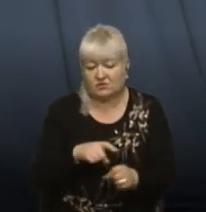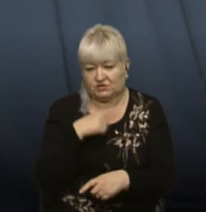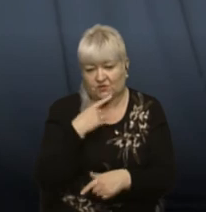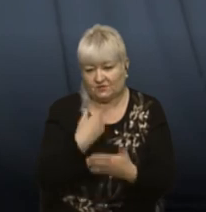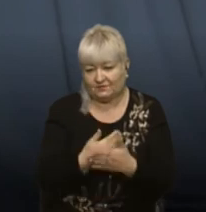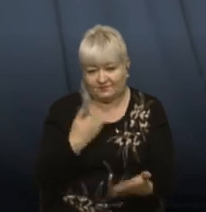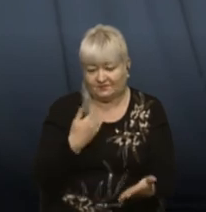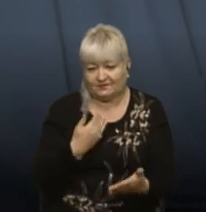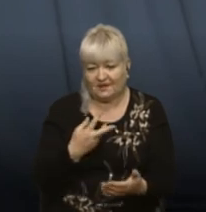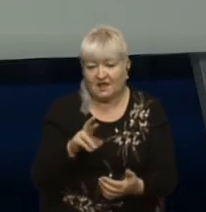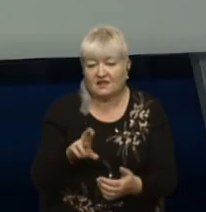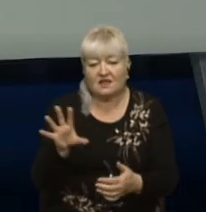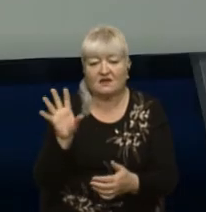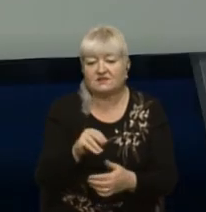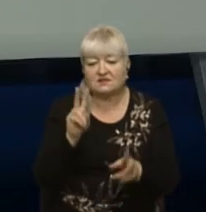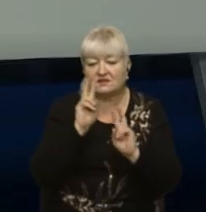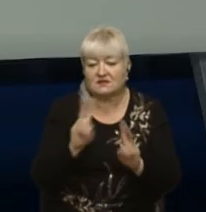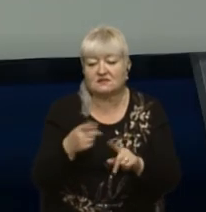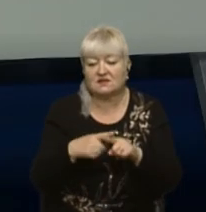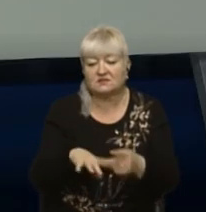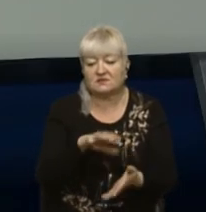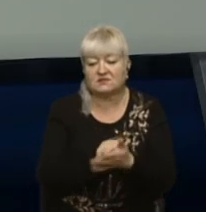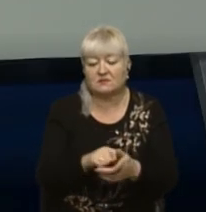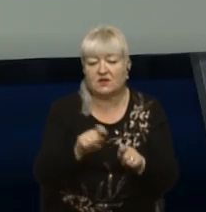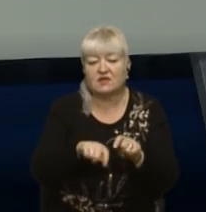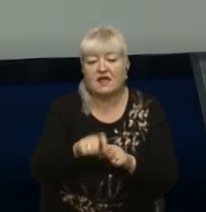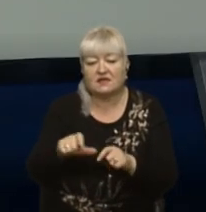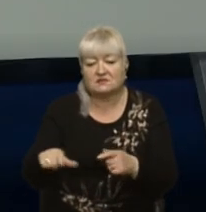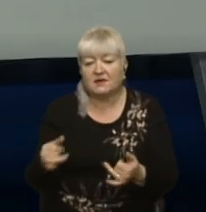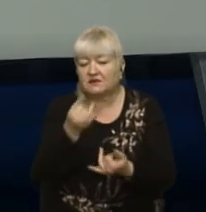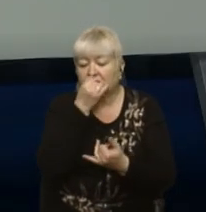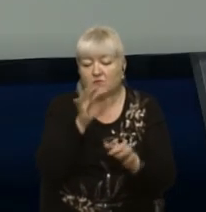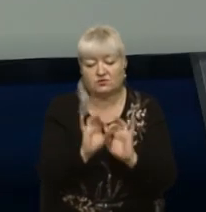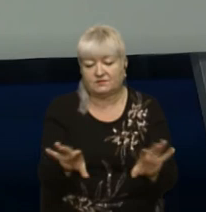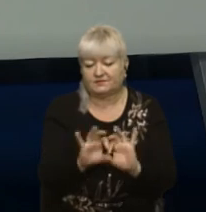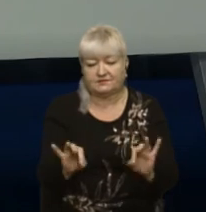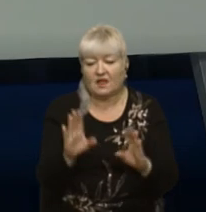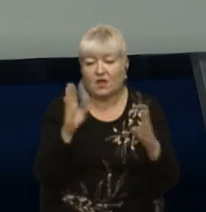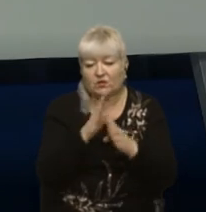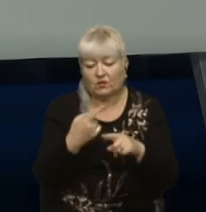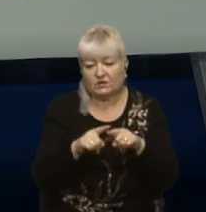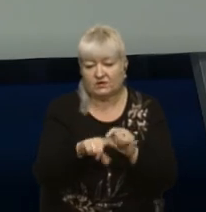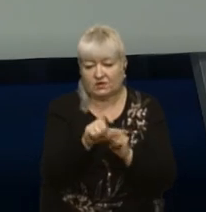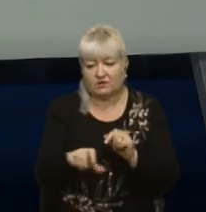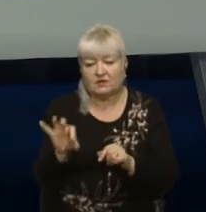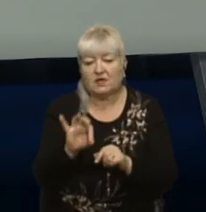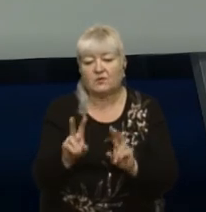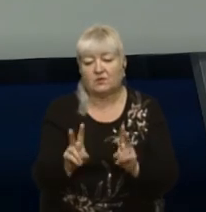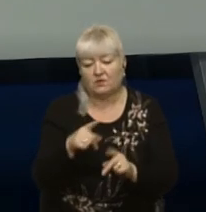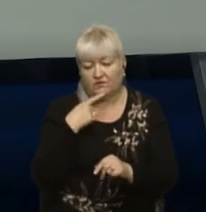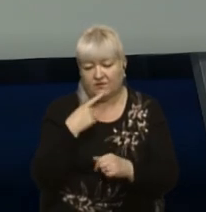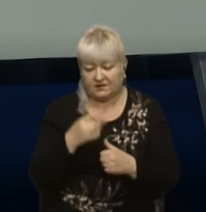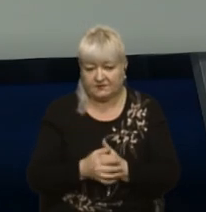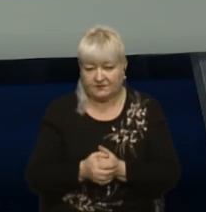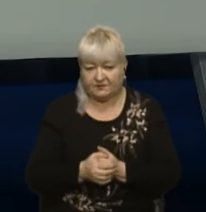того, я всіх теж не знаю, бо цим займаються експерти. На жаль, не можу прокоментувати долі тих людей, про яких йдеться.